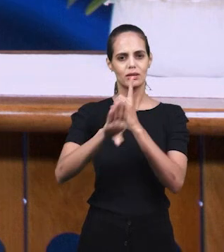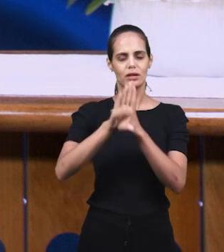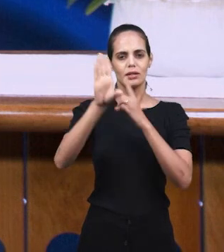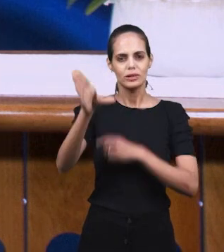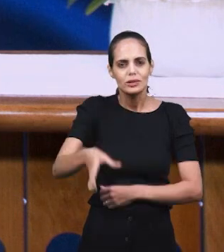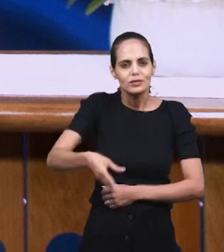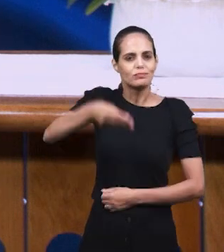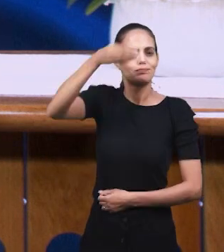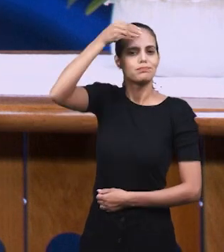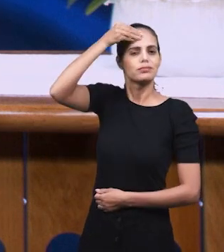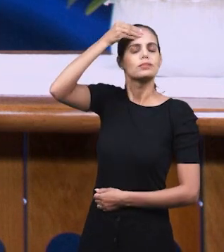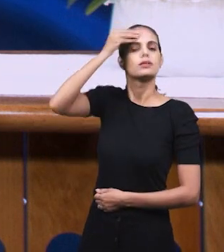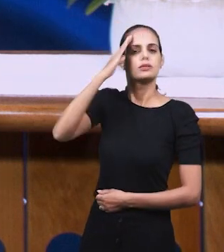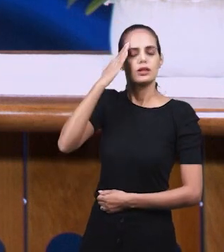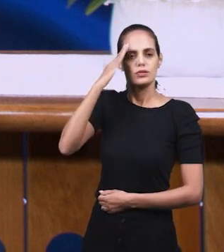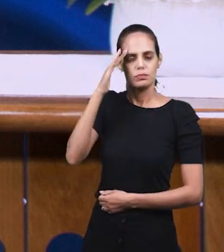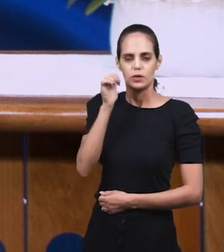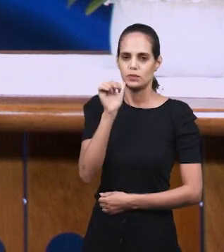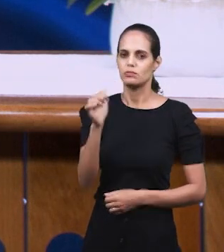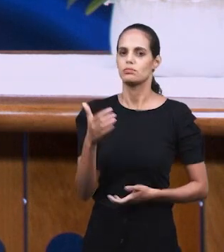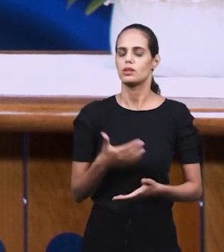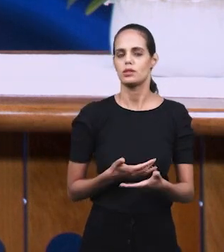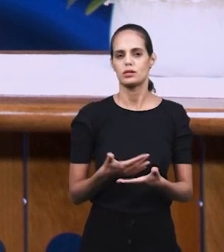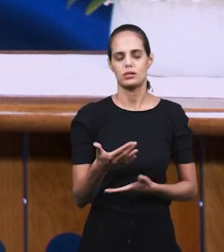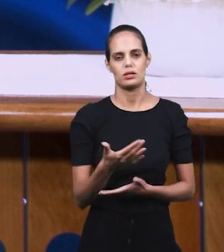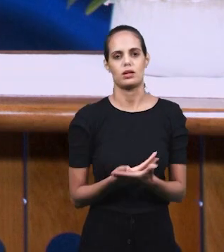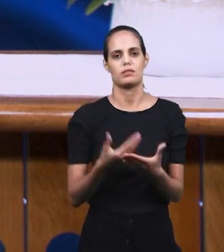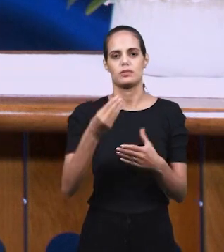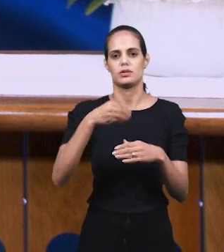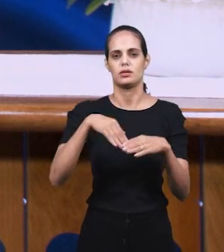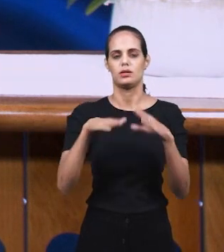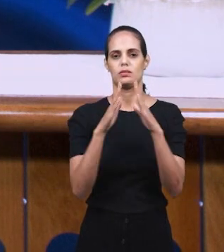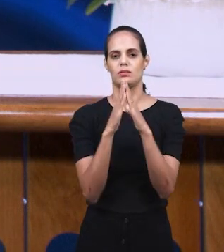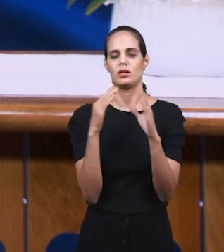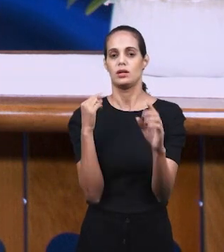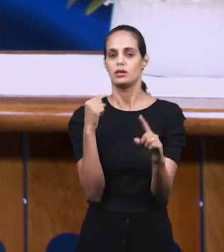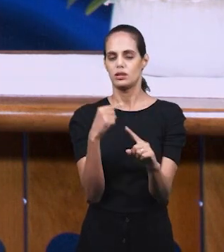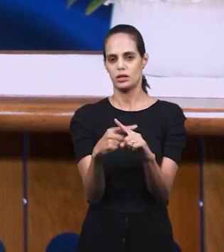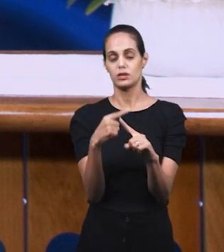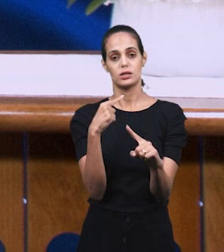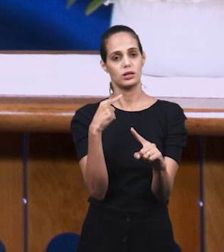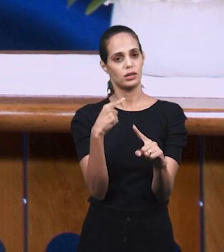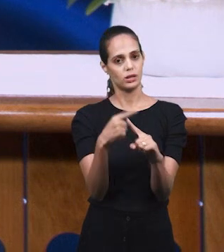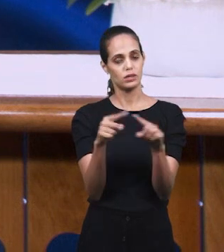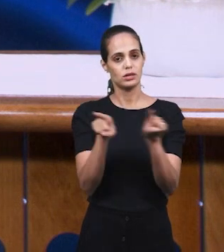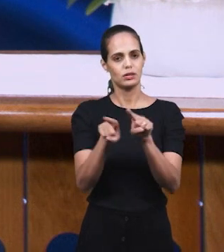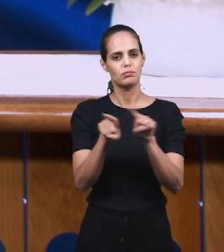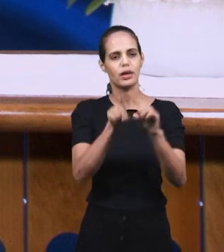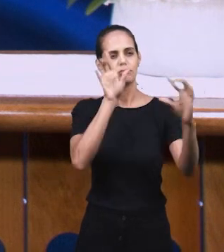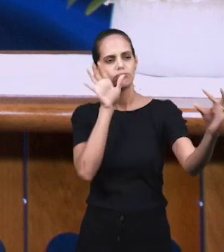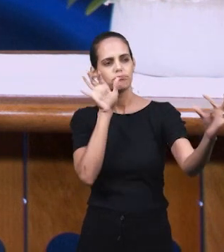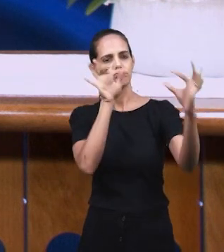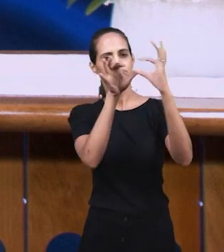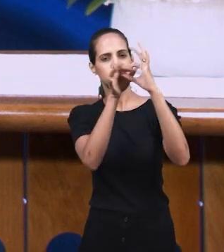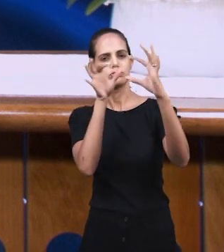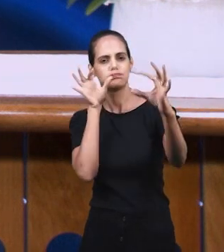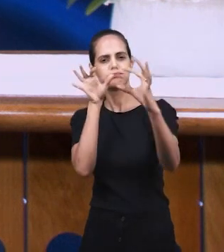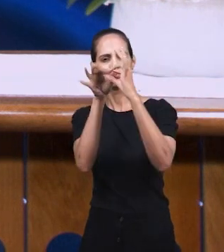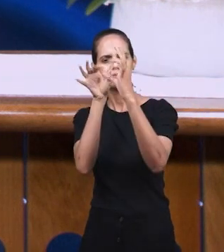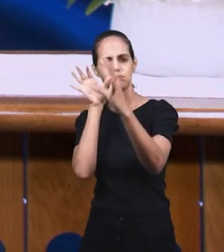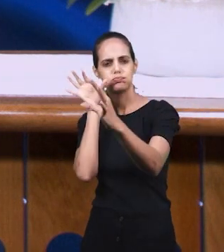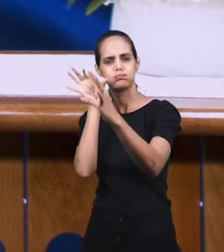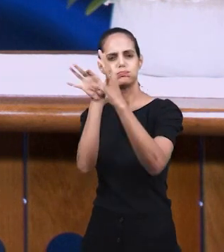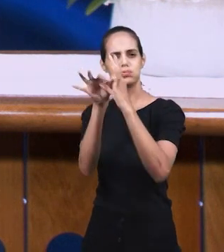сестрами по церквям, и церквям, которые находятся общения с нами по всей земле.